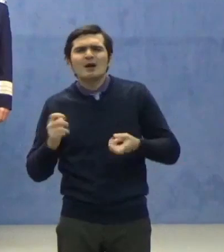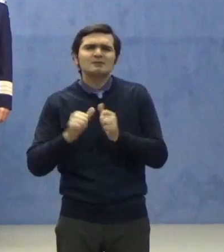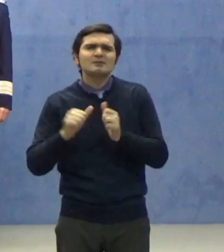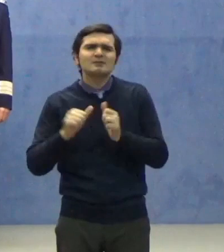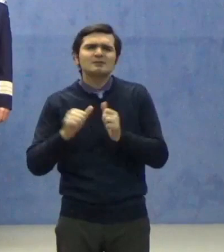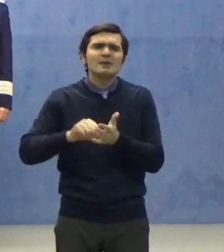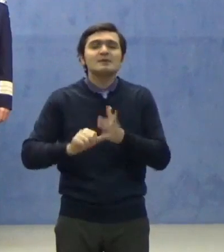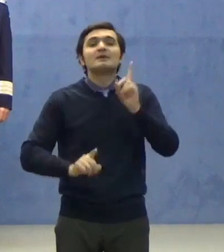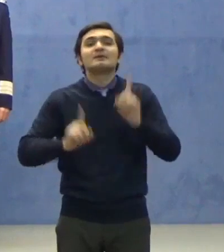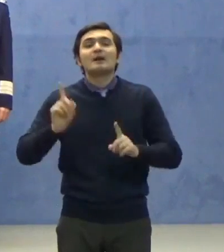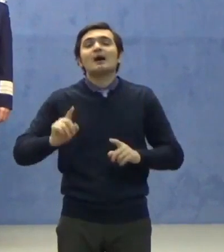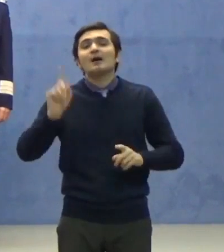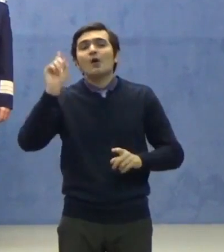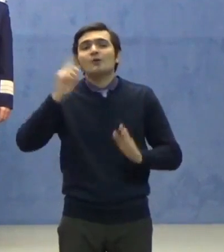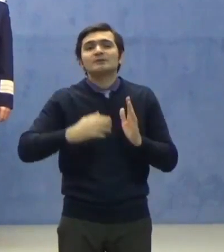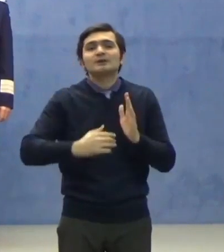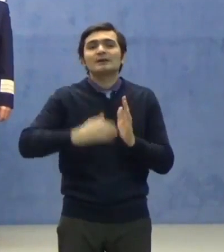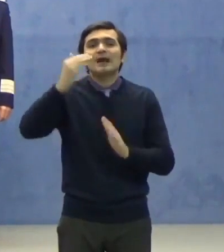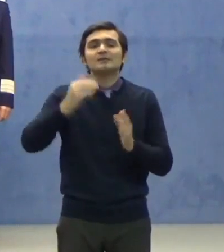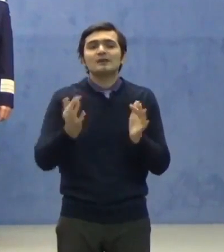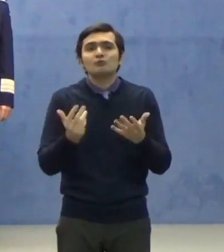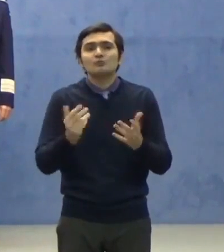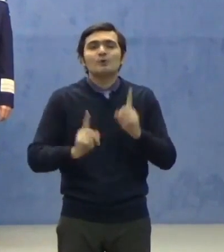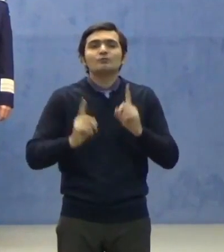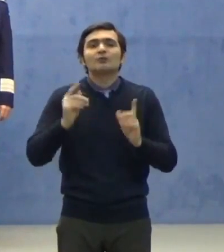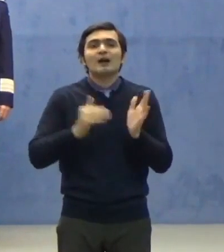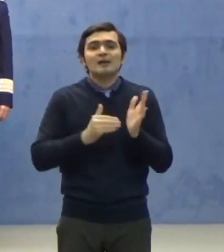crește numărul și va fi necesar acest lucru.